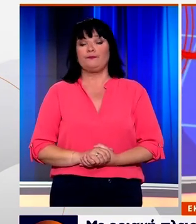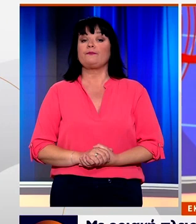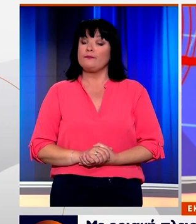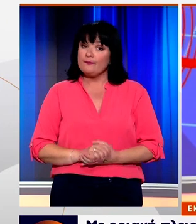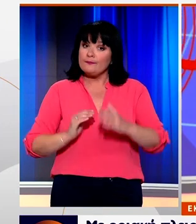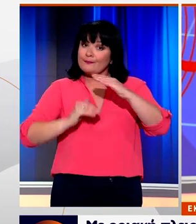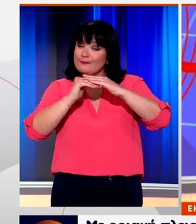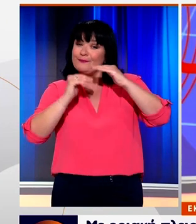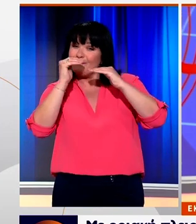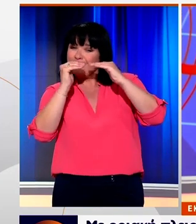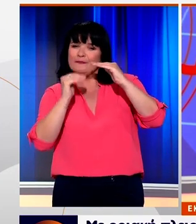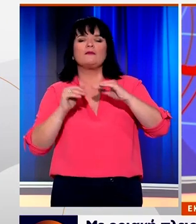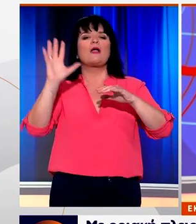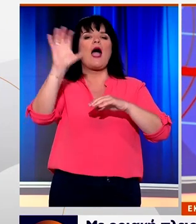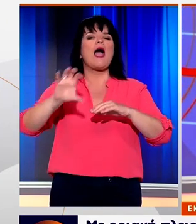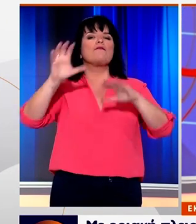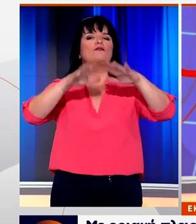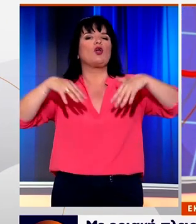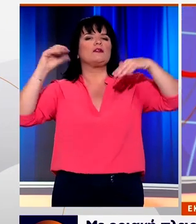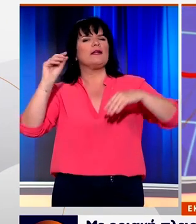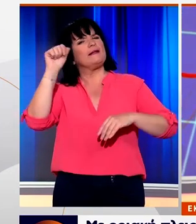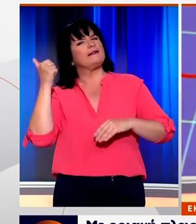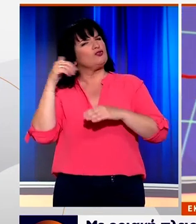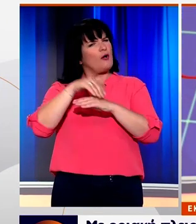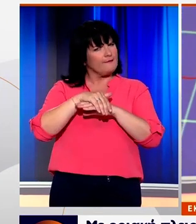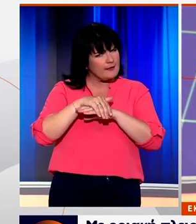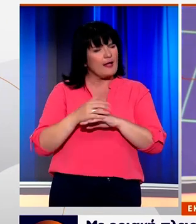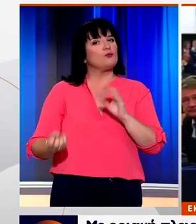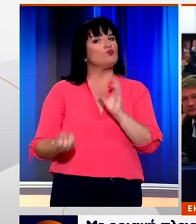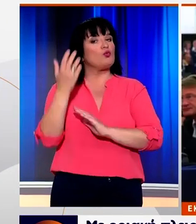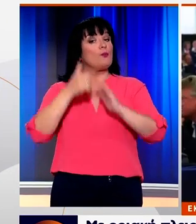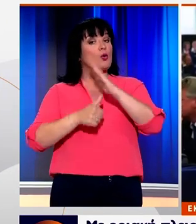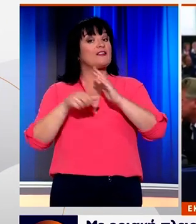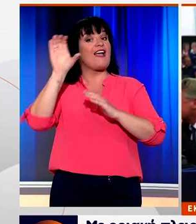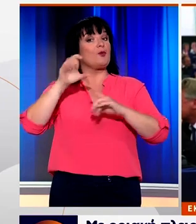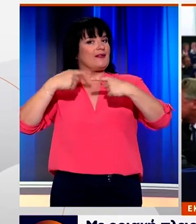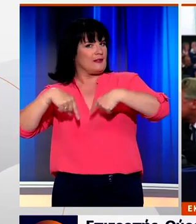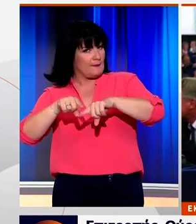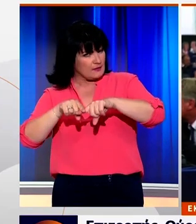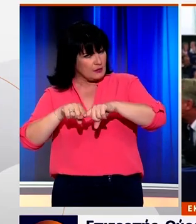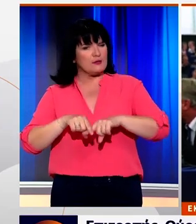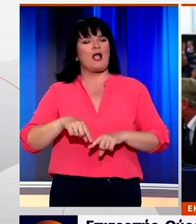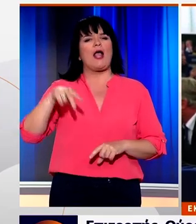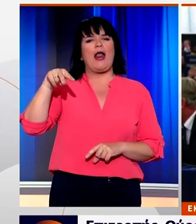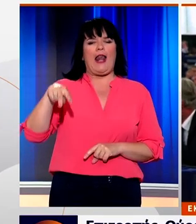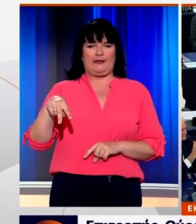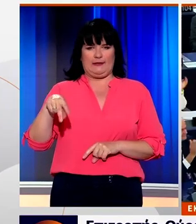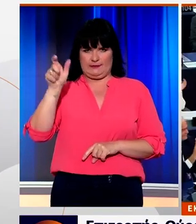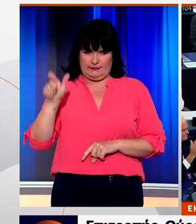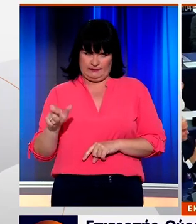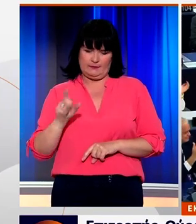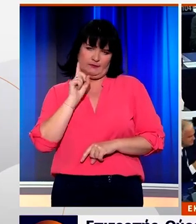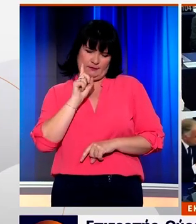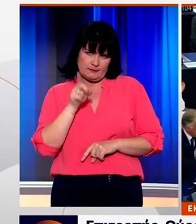Με ωριακή πλειοψηφία στο Ευρωκοινοβούλιο εξελέγει χθες το βράδυ η νέα πρόεδρος της Ευρωπαϊκής Επιτροπής, Ούρσουλα Φοντερ